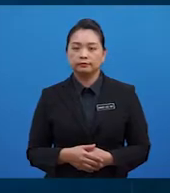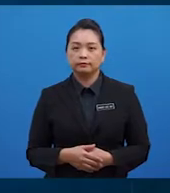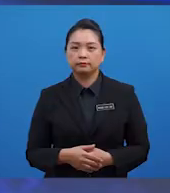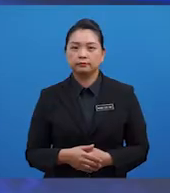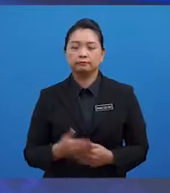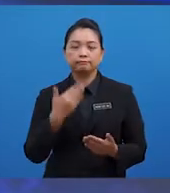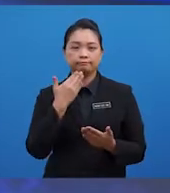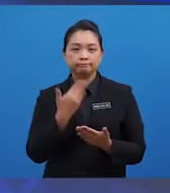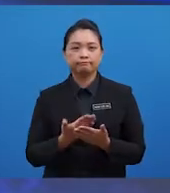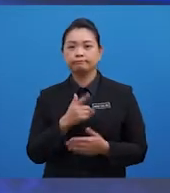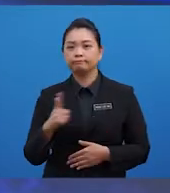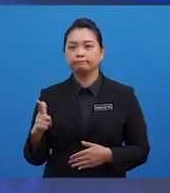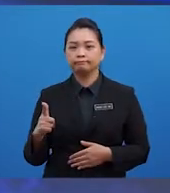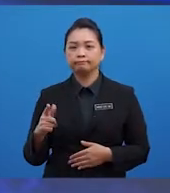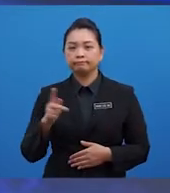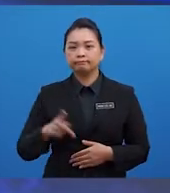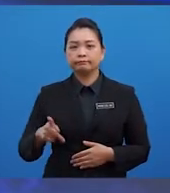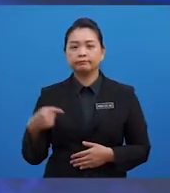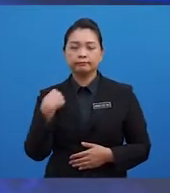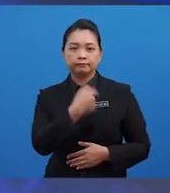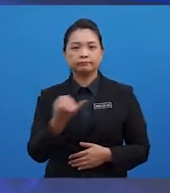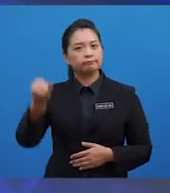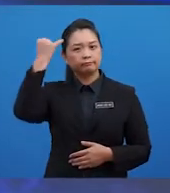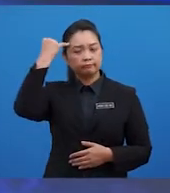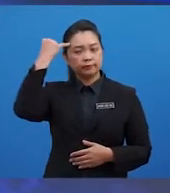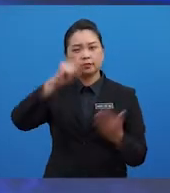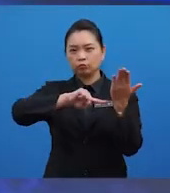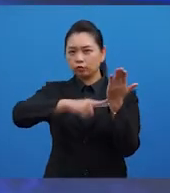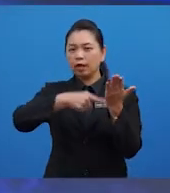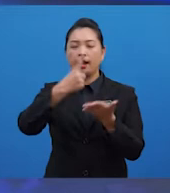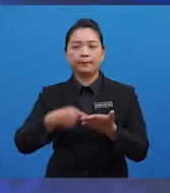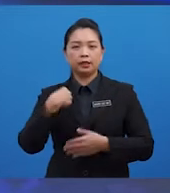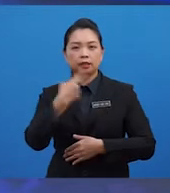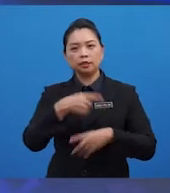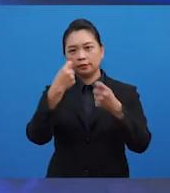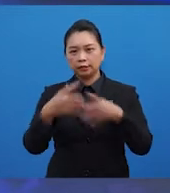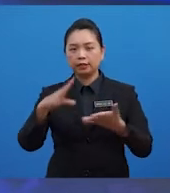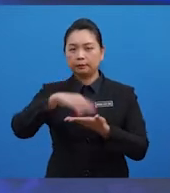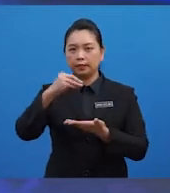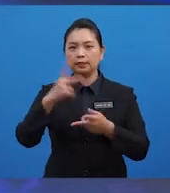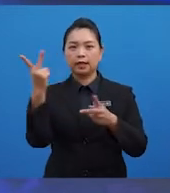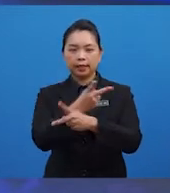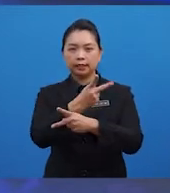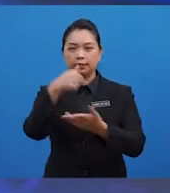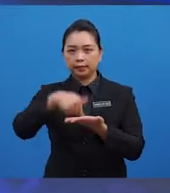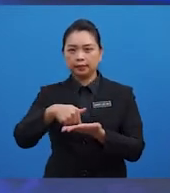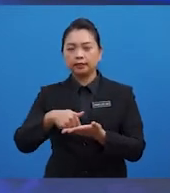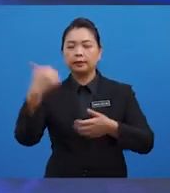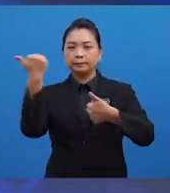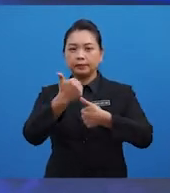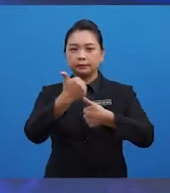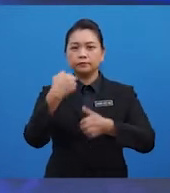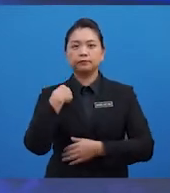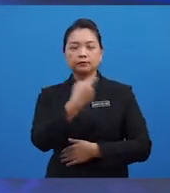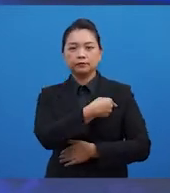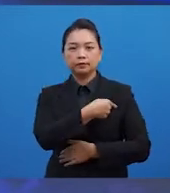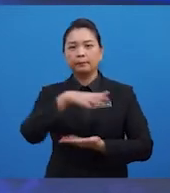Terima Baiklah pelajar, kita imbas semula apa yang kita pelajari pada episod kali ini. Pertama,